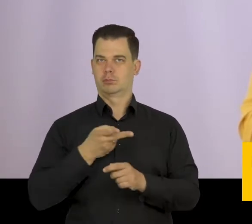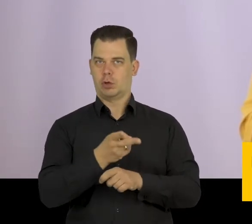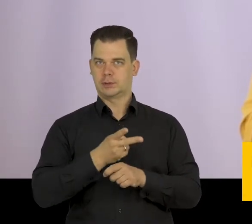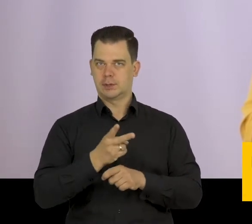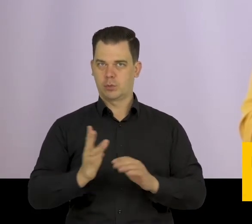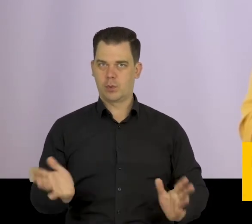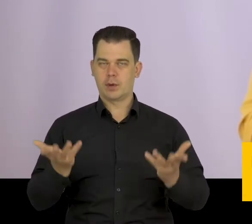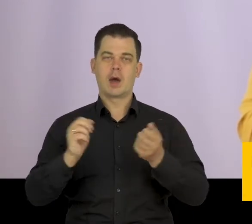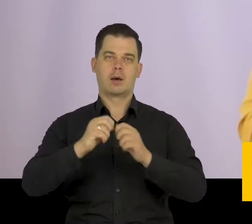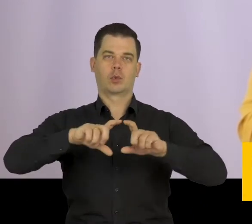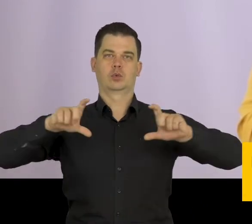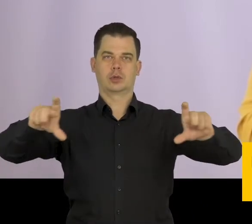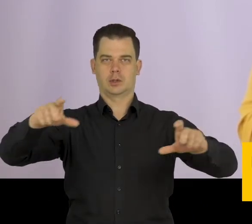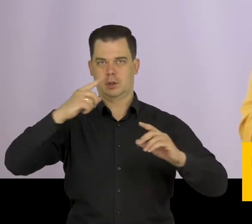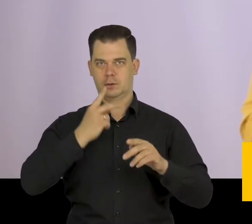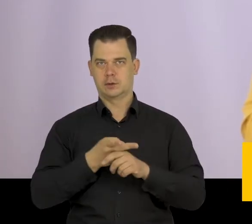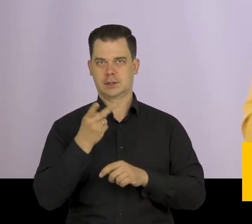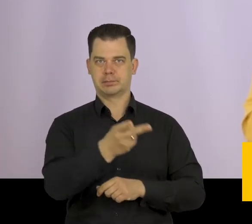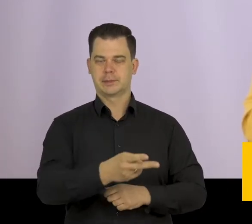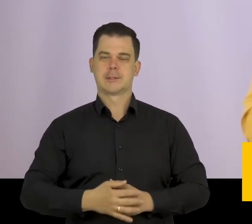dostępnej szkoły czy uczelnia dostępna.